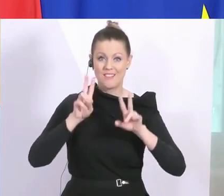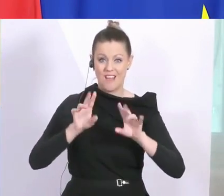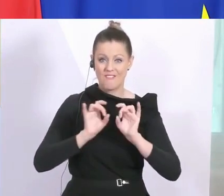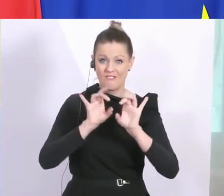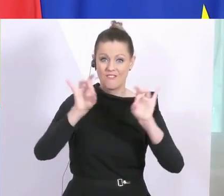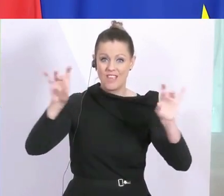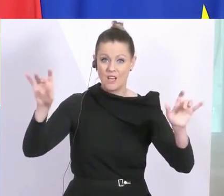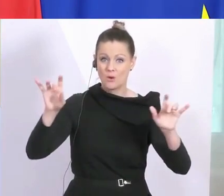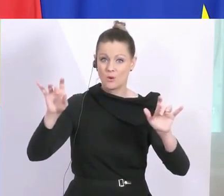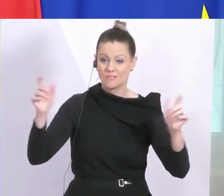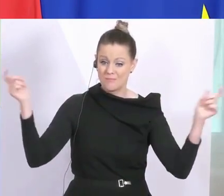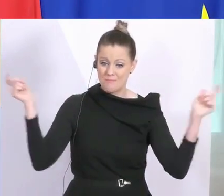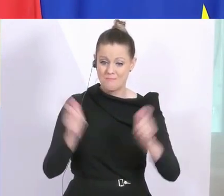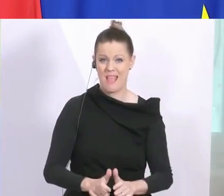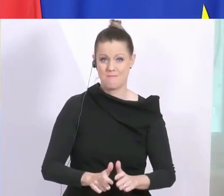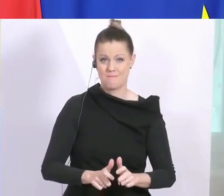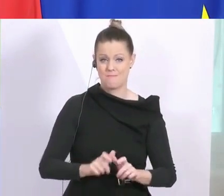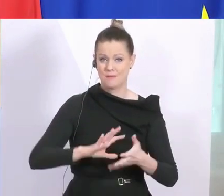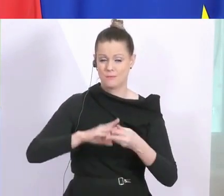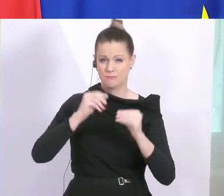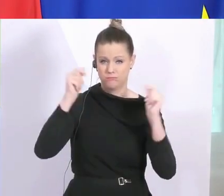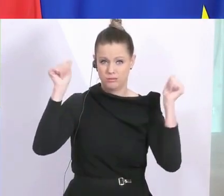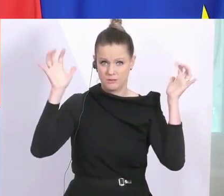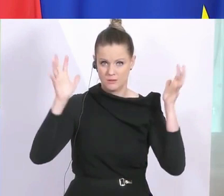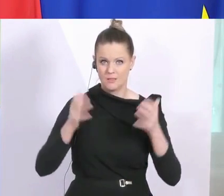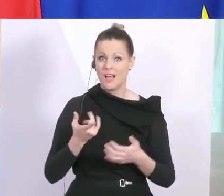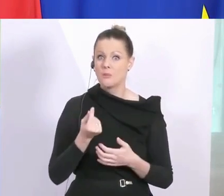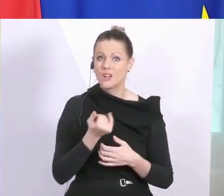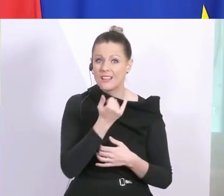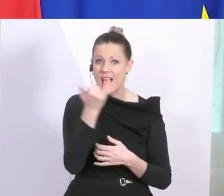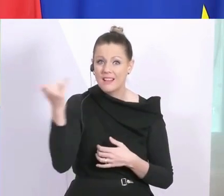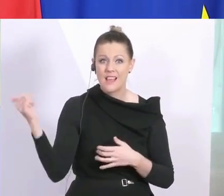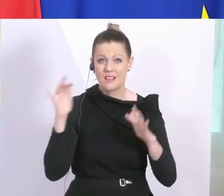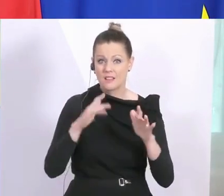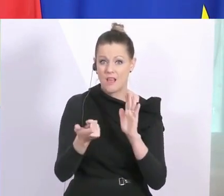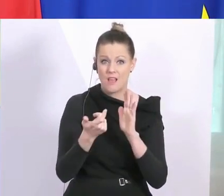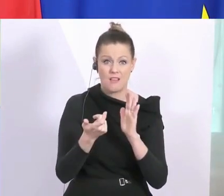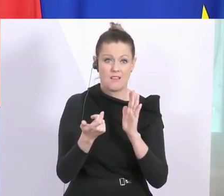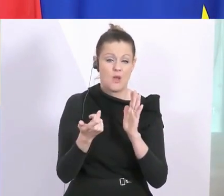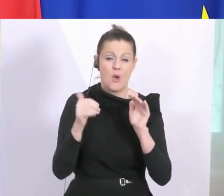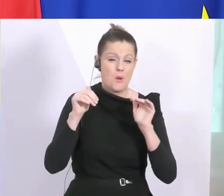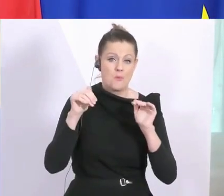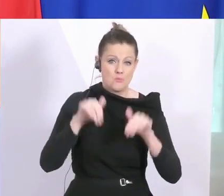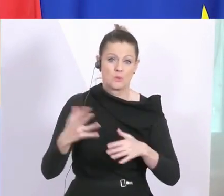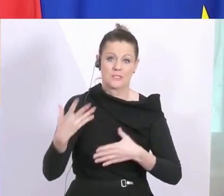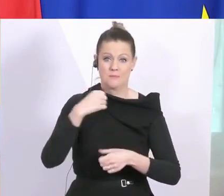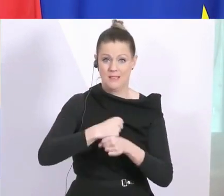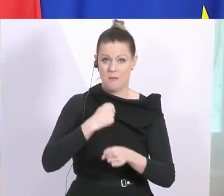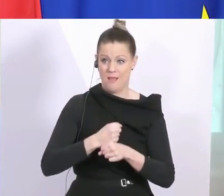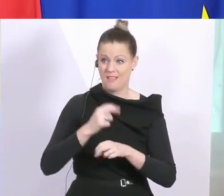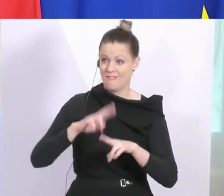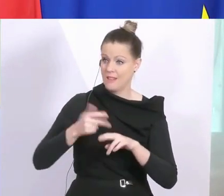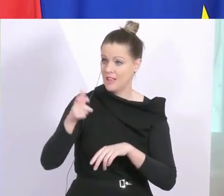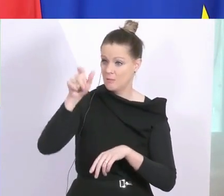haben. Und da ist einfach jeder Einzelne gefordert. Und jeder Einzelne, der sich nicht daran hält, ist einer zu viel. Und